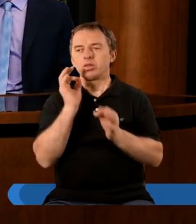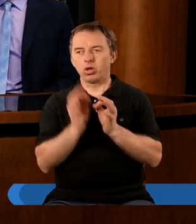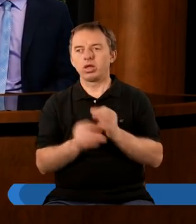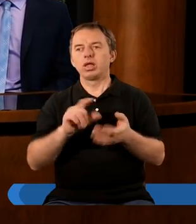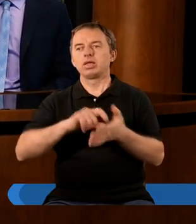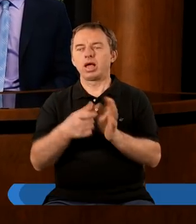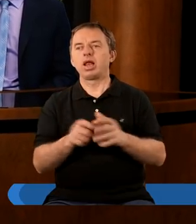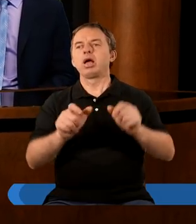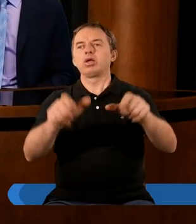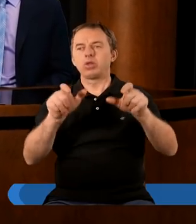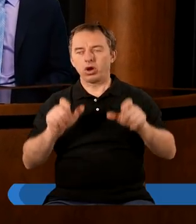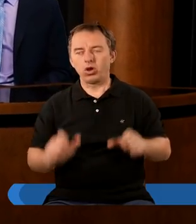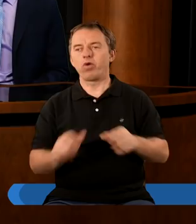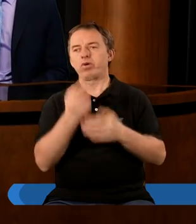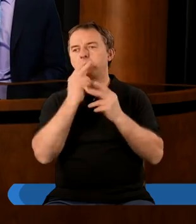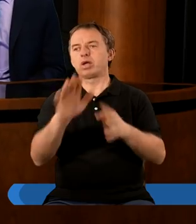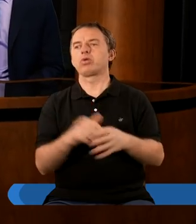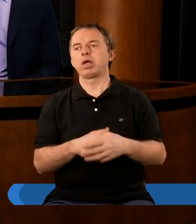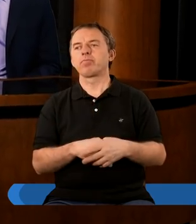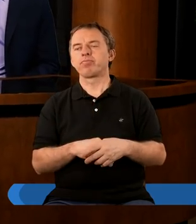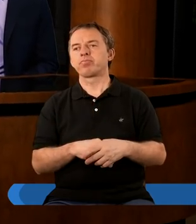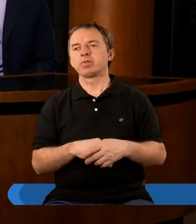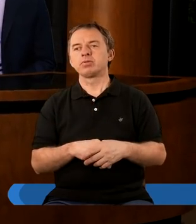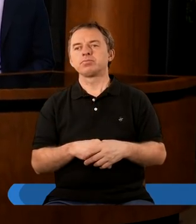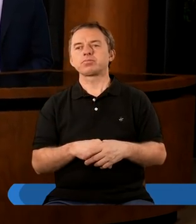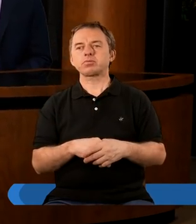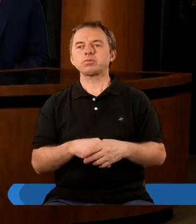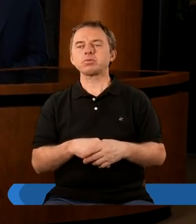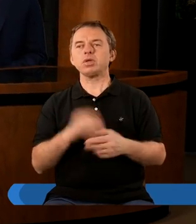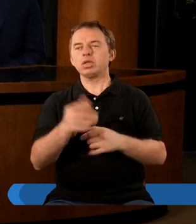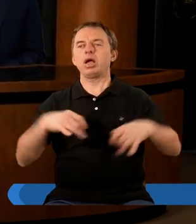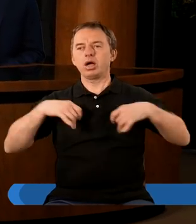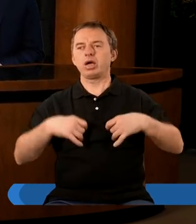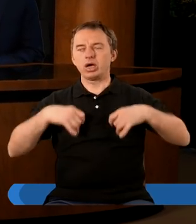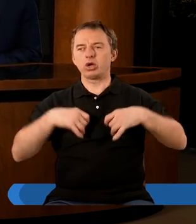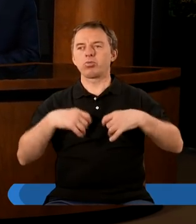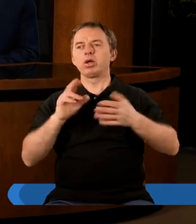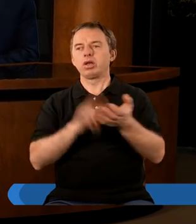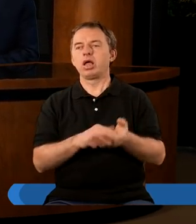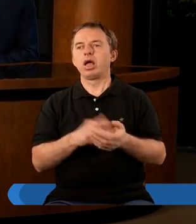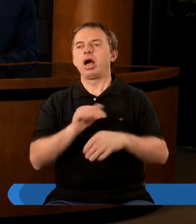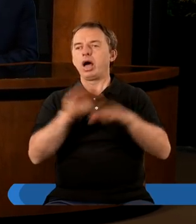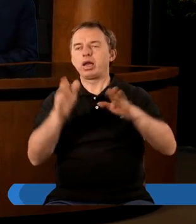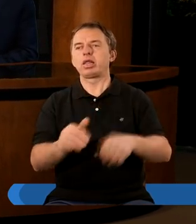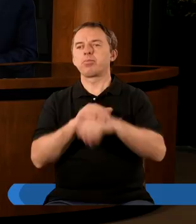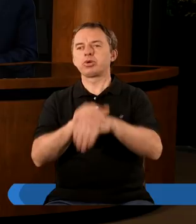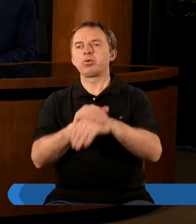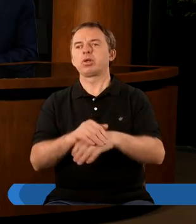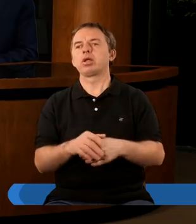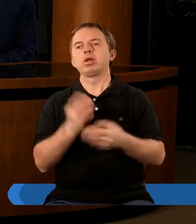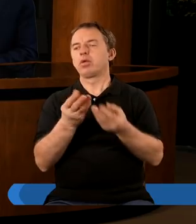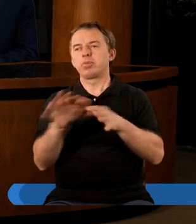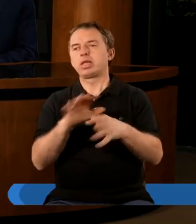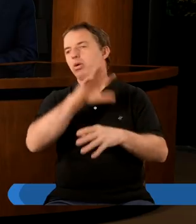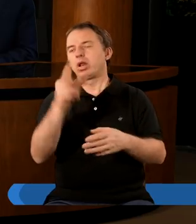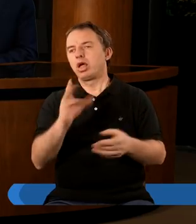Dokładnie, w sali tronowej, bo tak pokazują psalmy, że tron Boga jest na cherubach, na Arce Przymierza, naciąc w miejscu